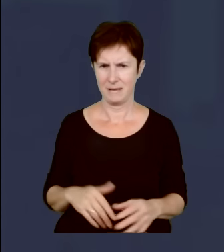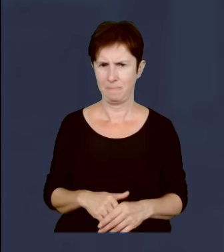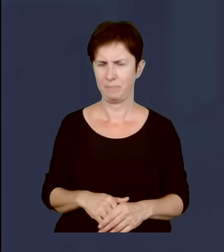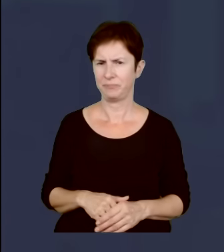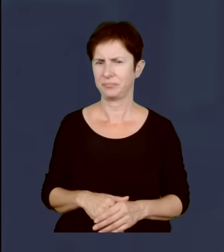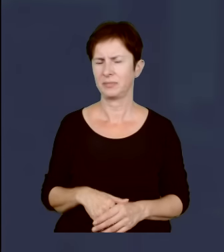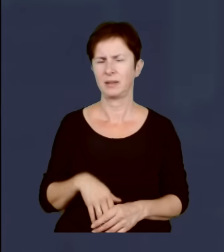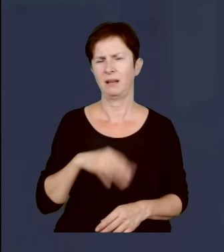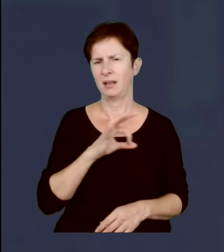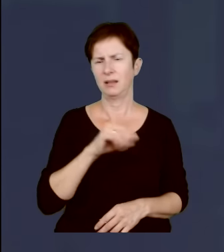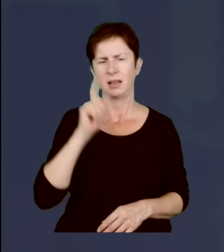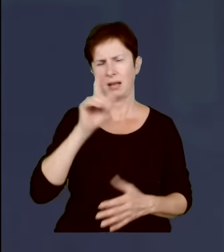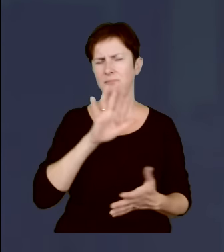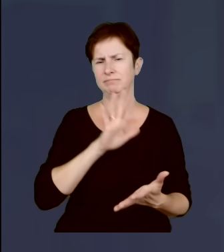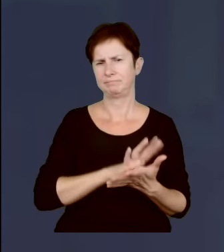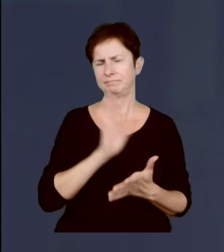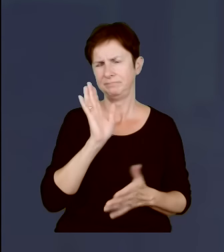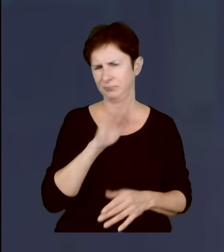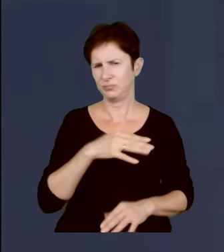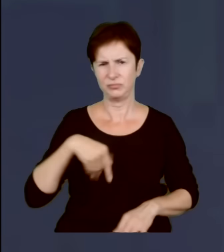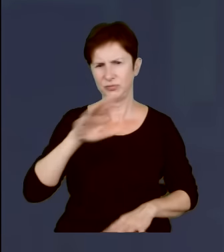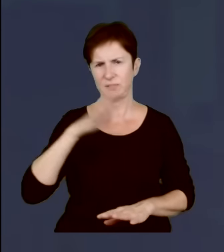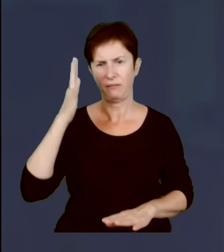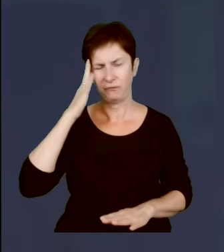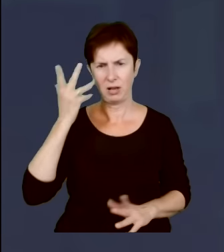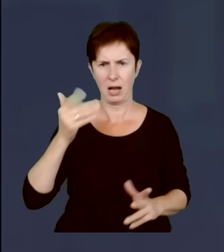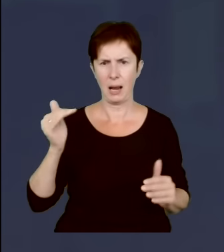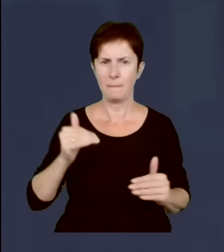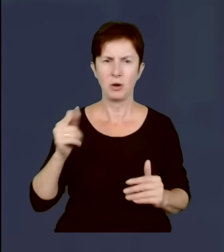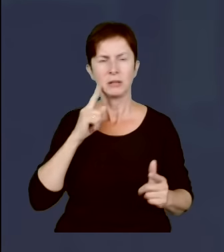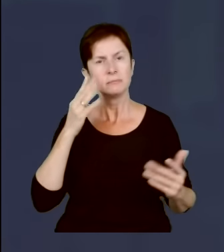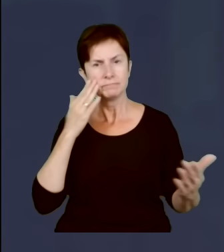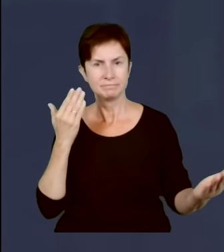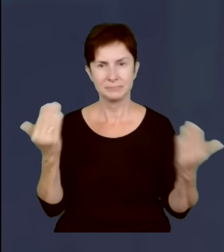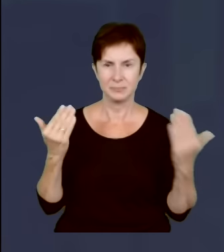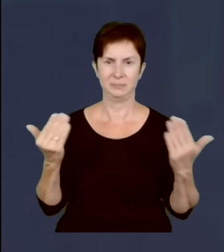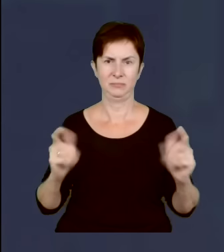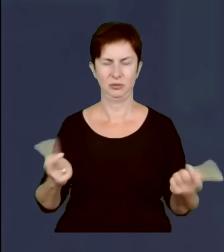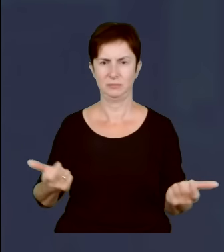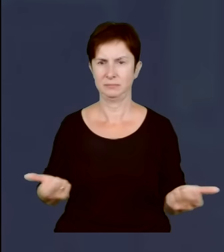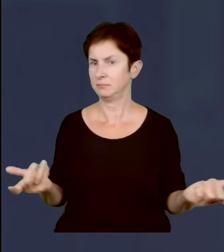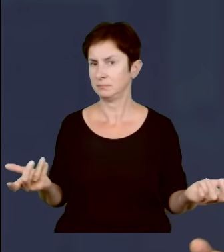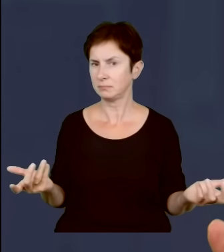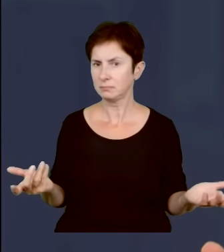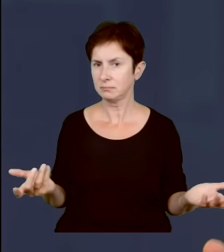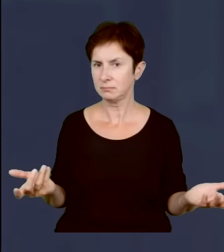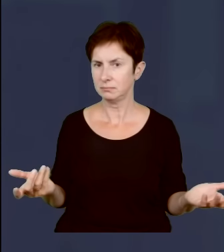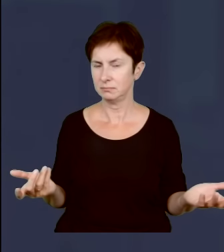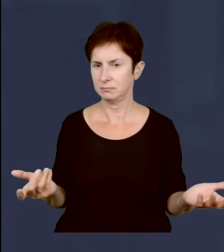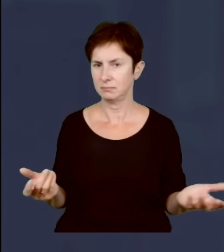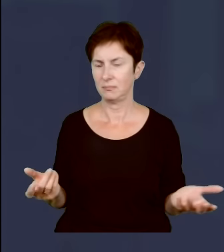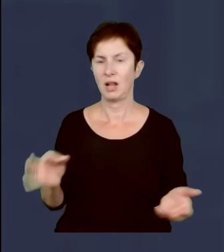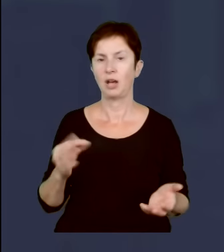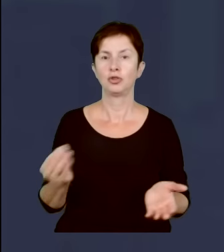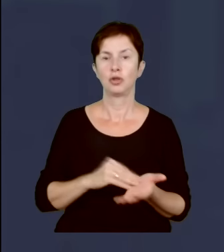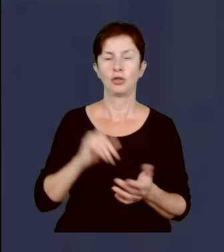jest znana, no ale chociaż może by jakieś pozory zachował, kiedy, a jeszcze Donald Tusk